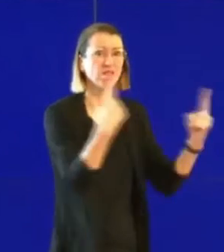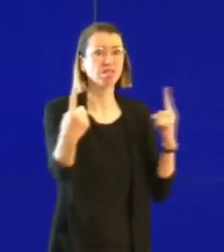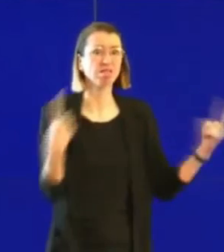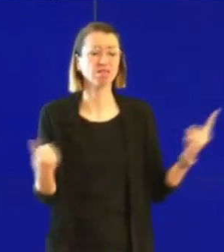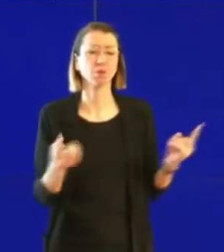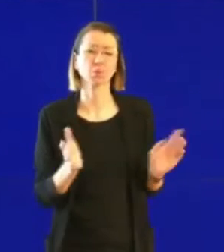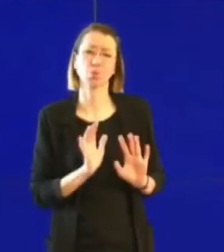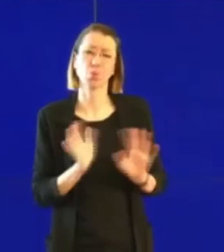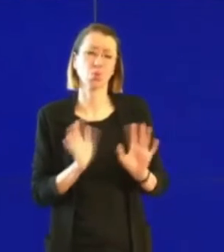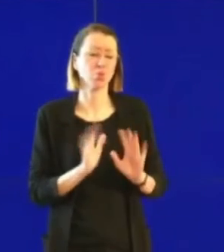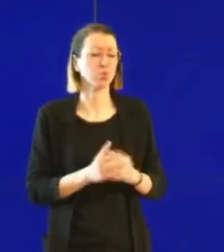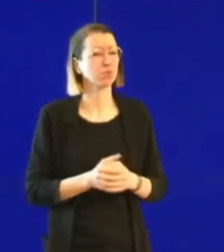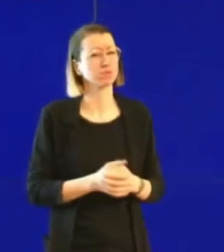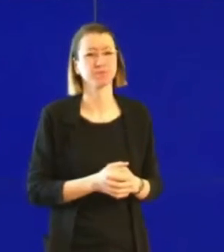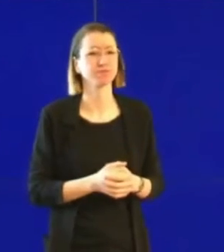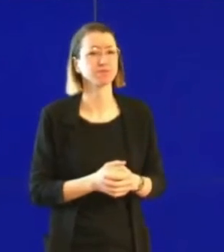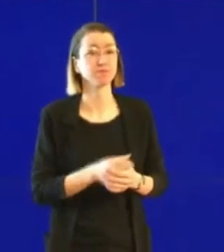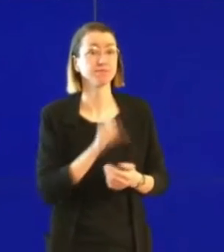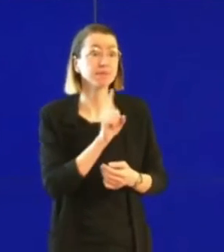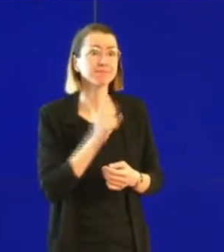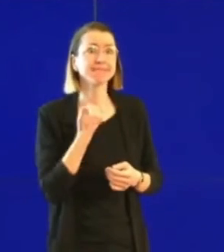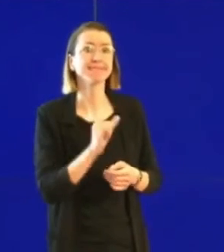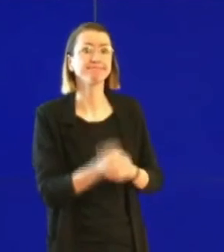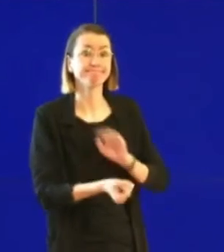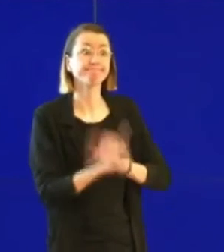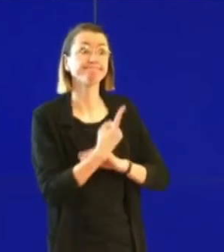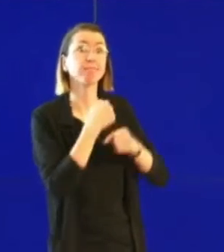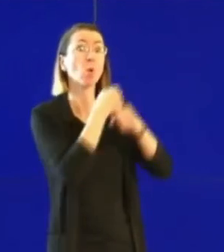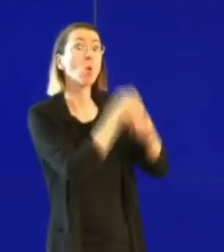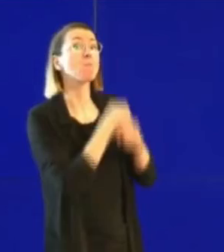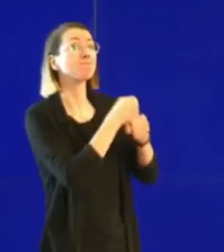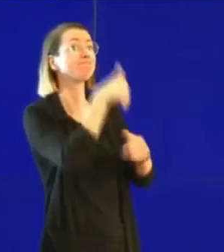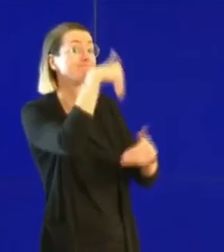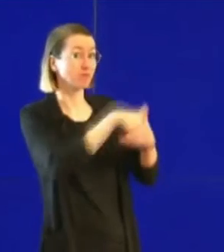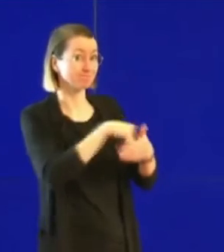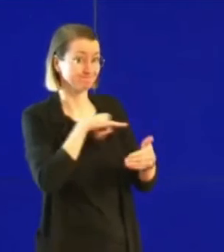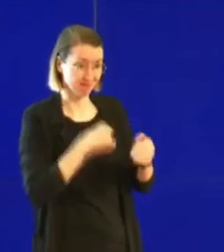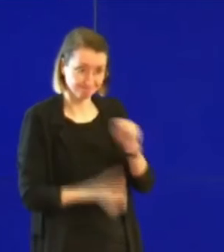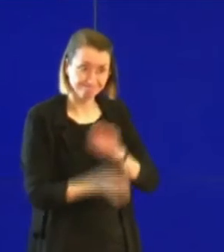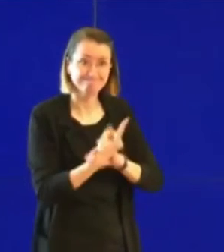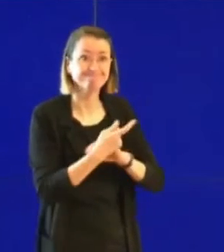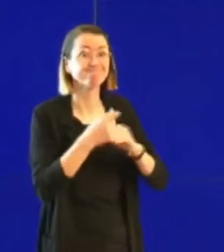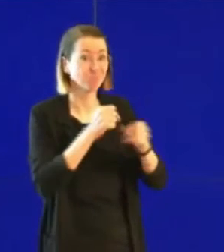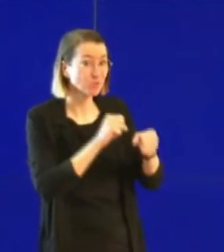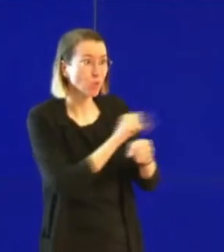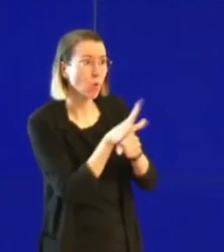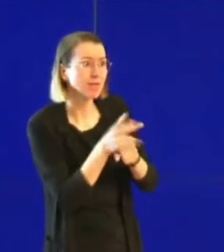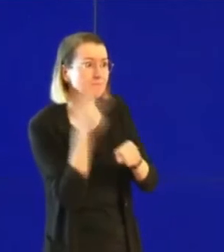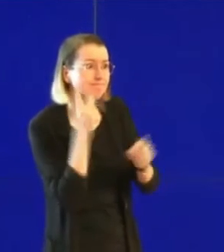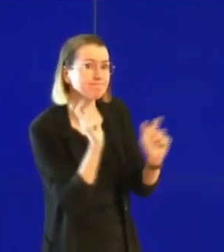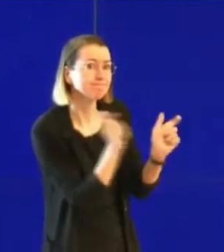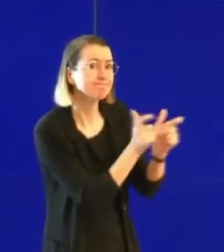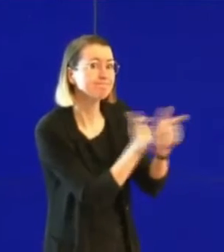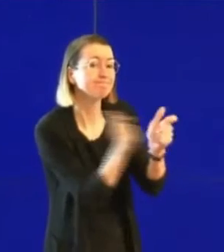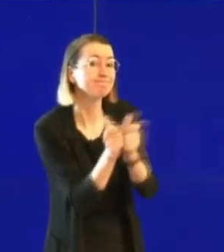quand il y a un problème des premiers patients à coronavirus dans une maison de repos, et cela arrive et cela peut encore arriver, à